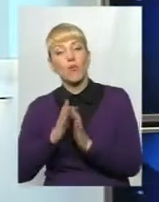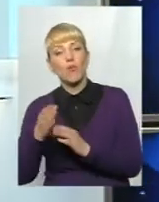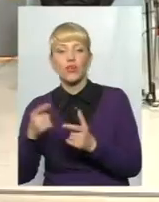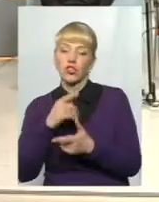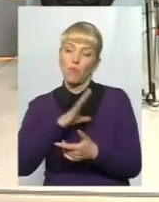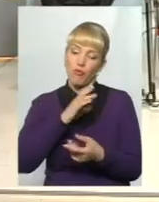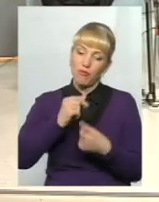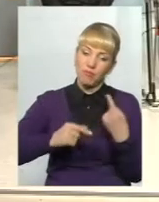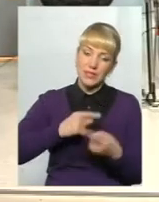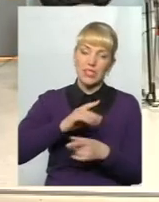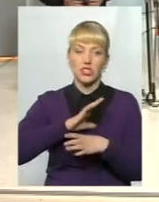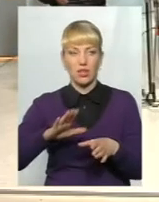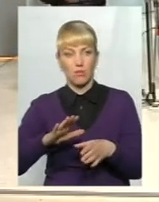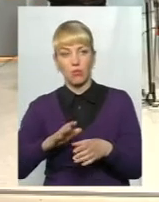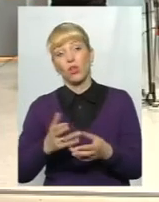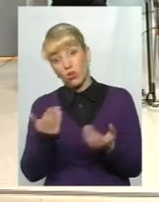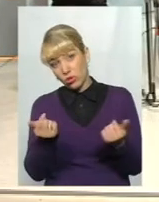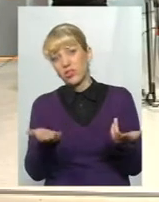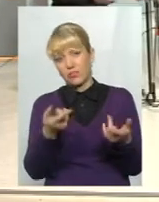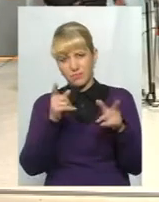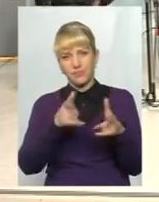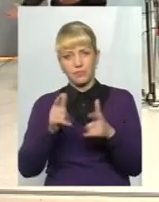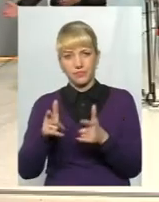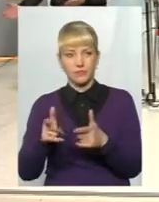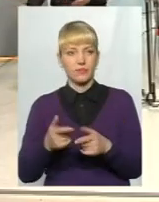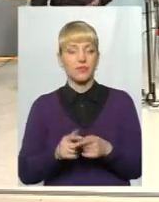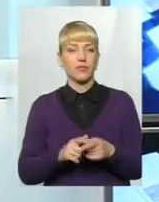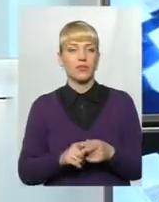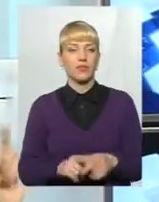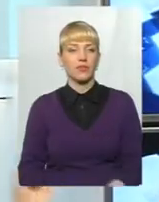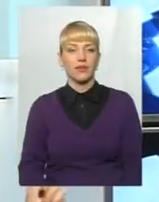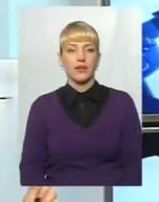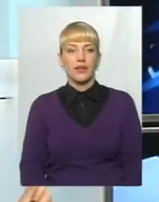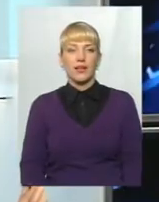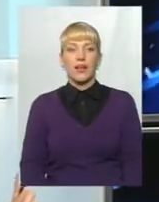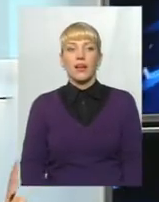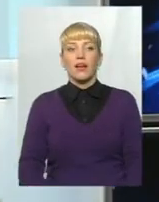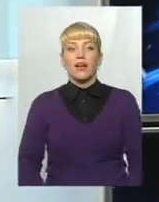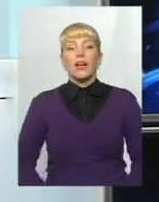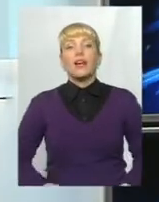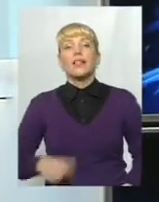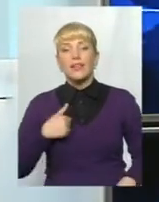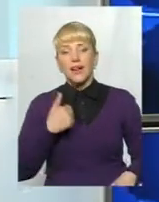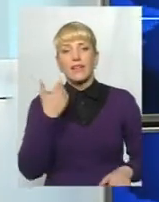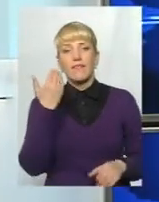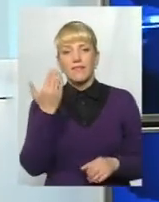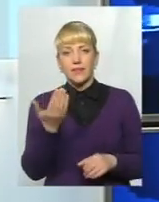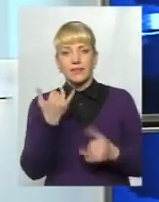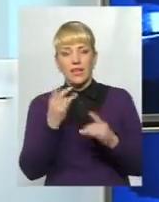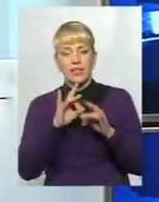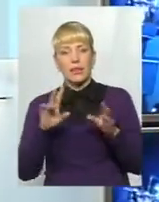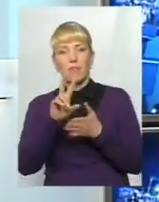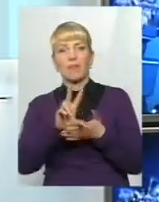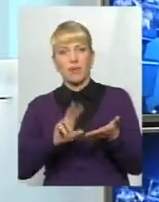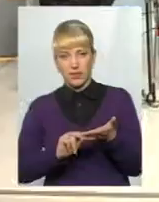було. Тим більше, якщо вона робить бізнесу, брати коштів. Я зараз наведу деякі приклади. Мені просто